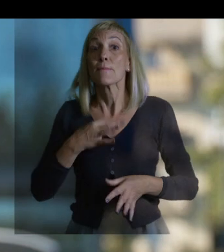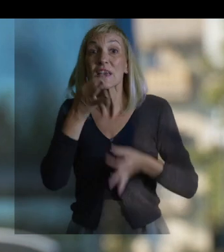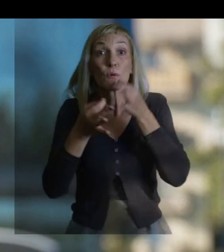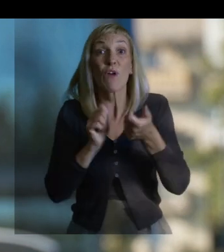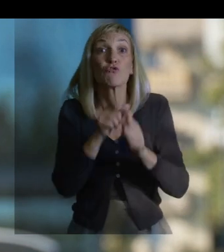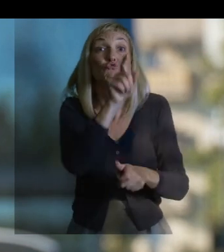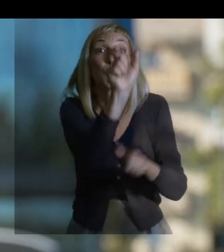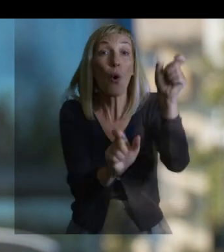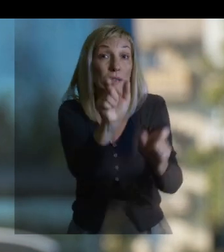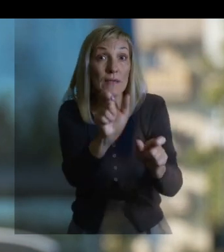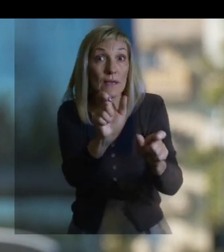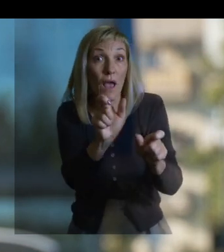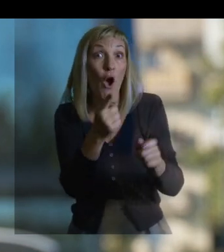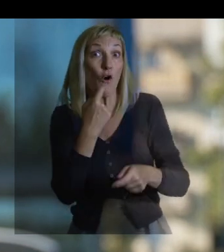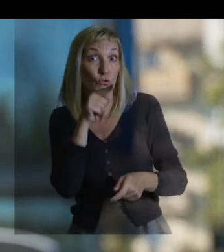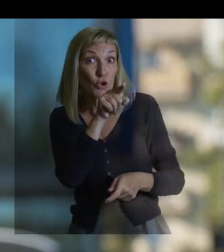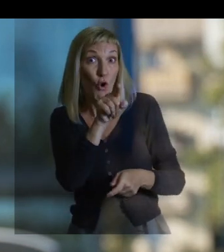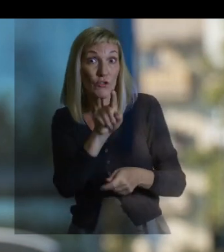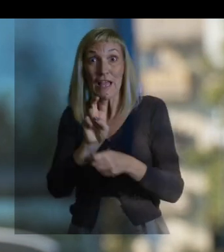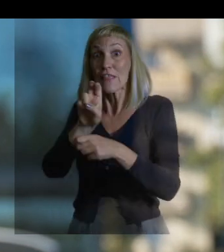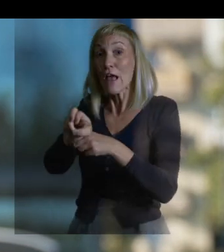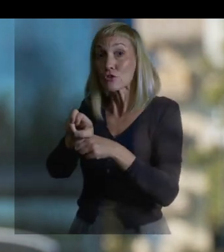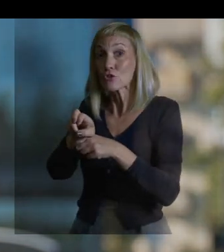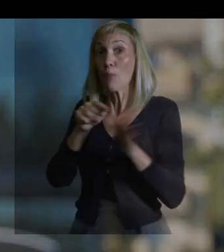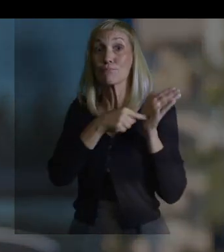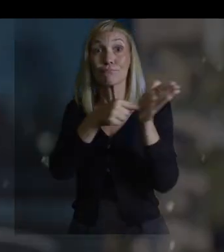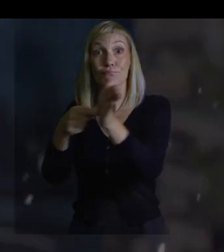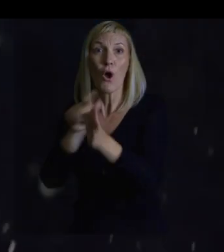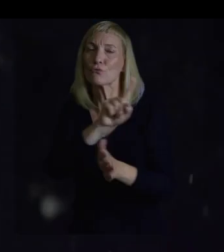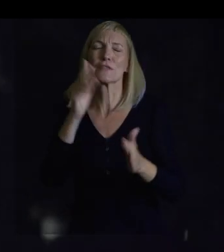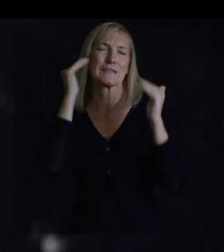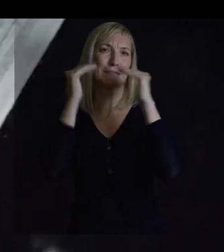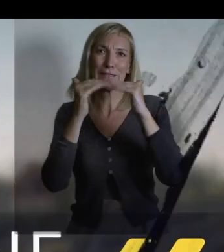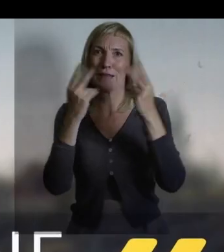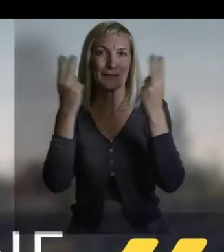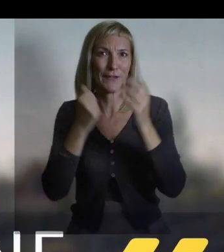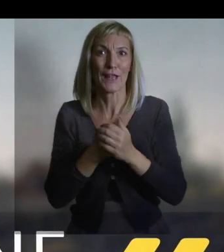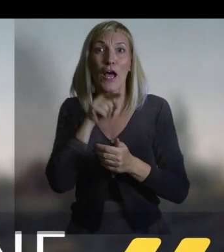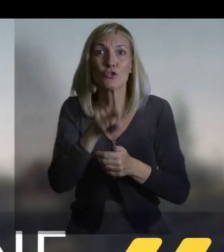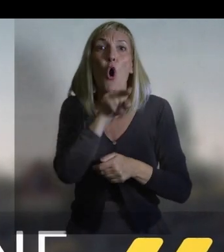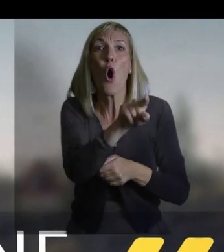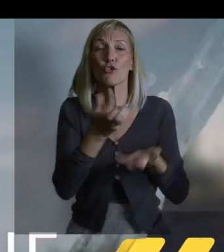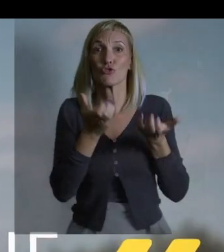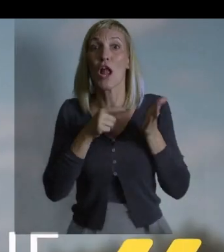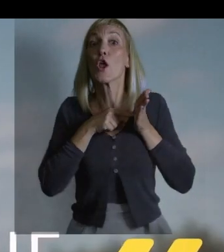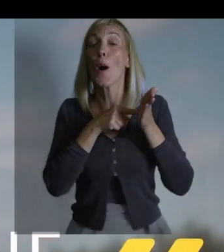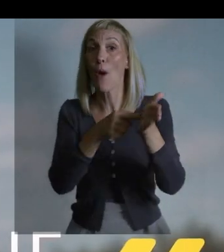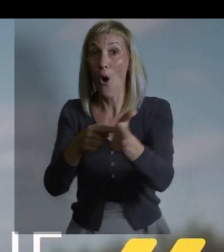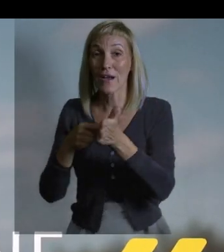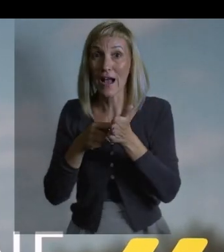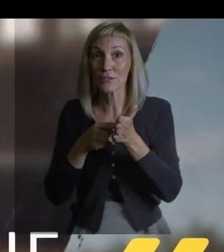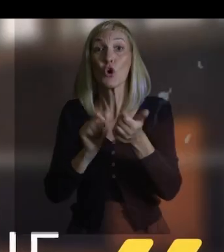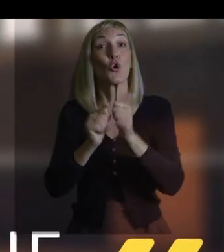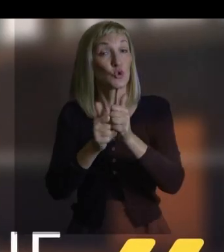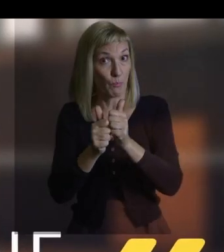Vprašali smo slovenske parašportnike ali jim je všeč, da nastopimo v tej smeri in so bili vsi takoj zakri. Pravzaprav to je tisto, kar oni želijo.